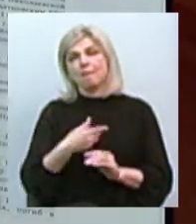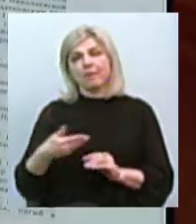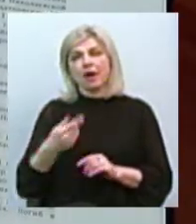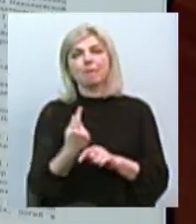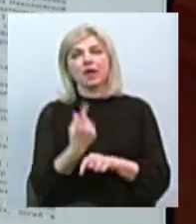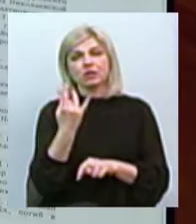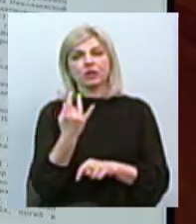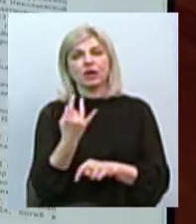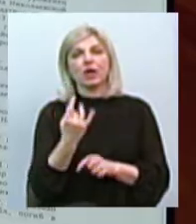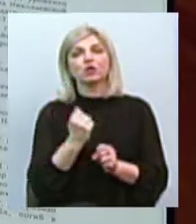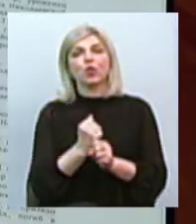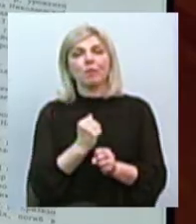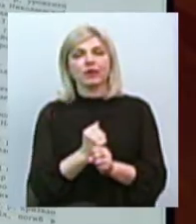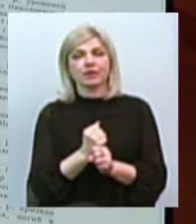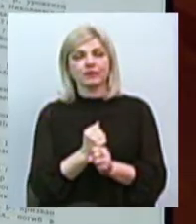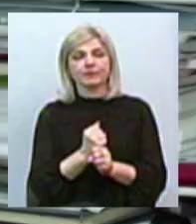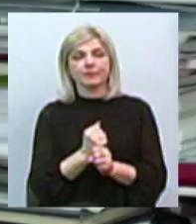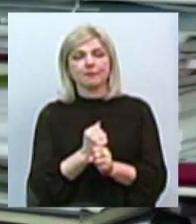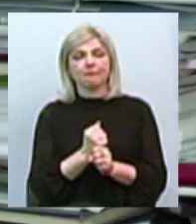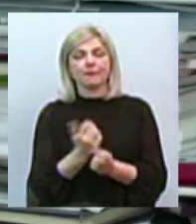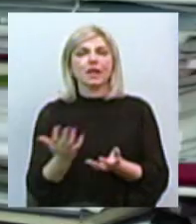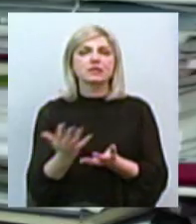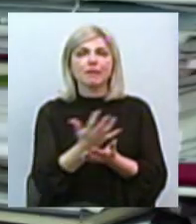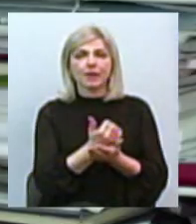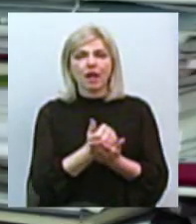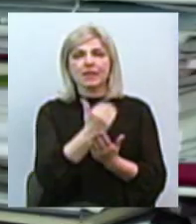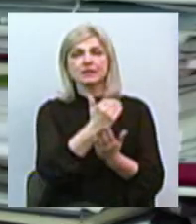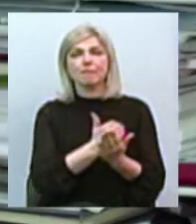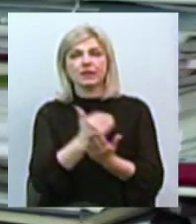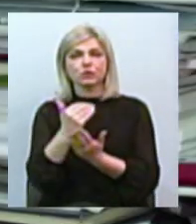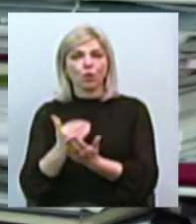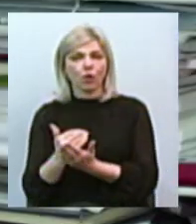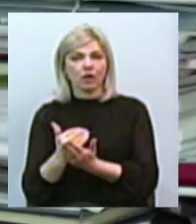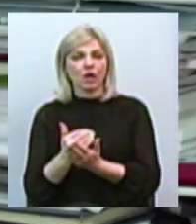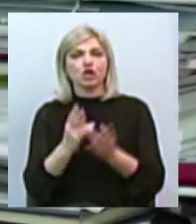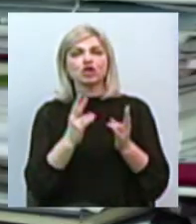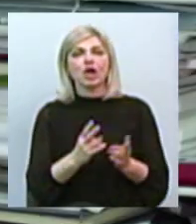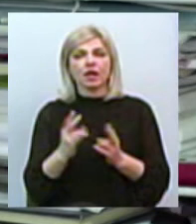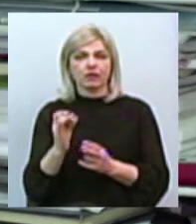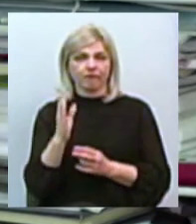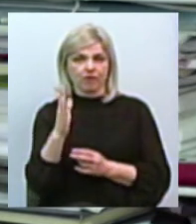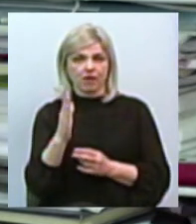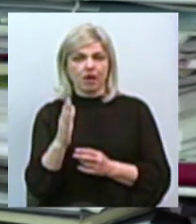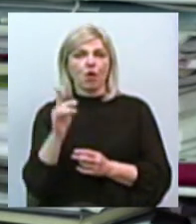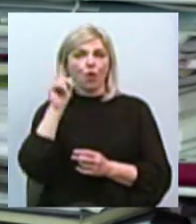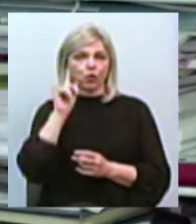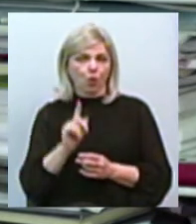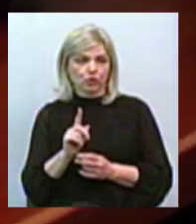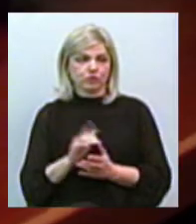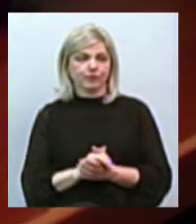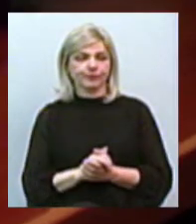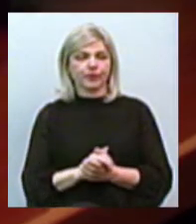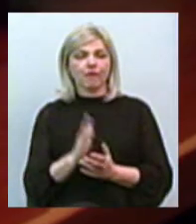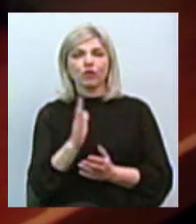зібрали список жертв Холокосту. Володимир Щукін